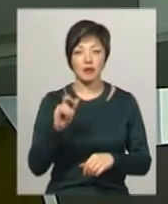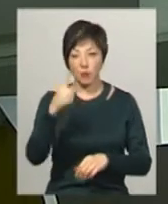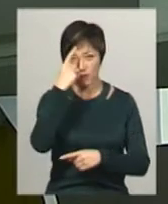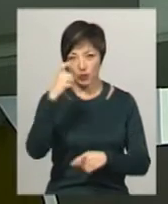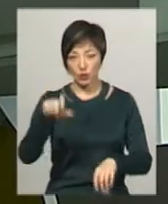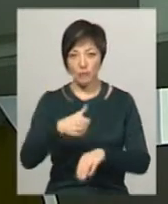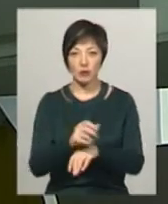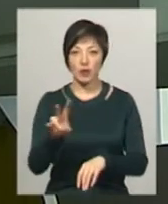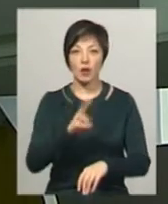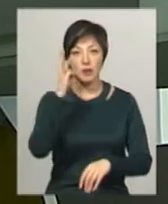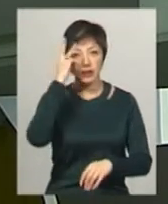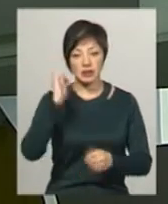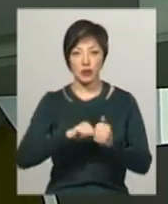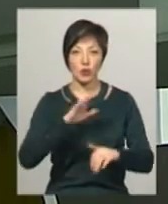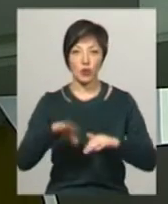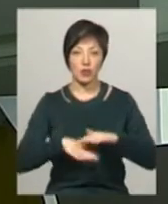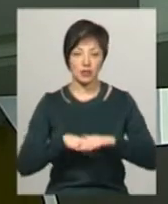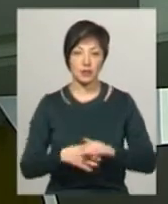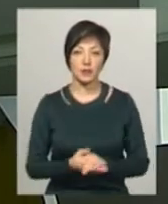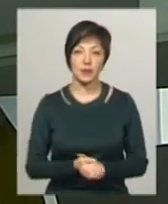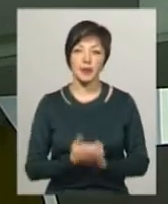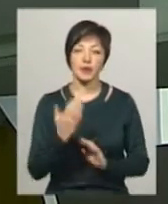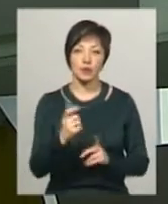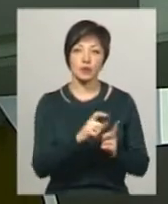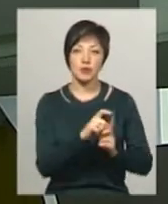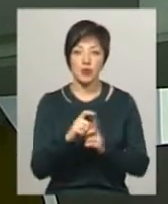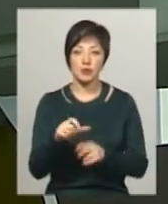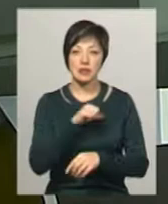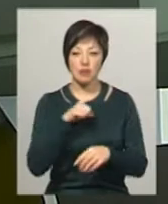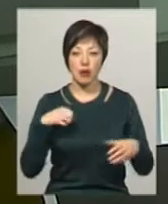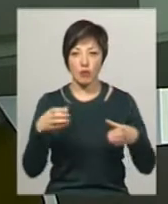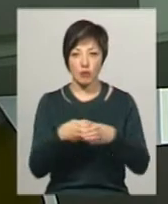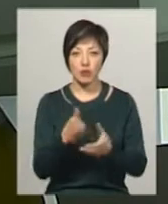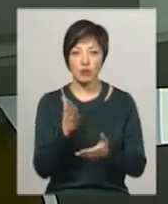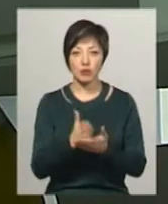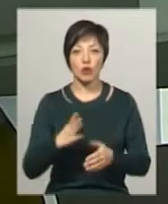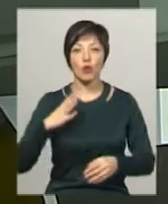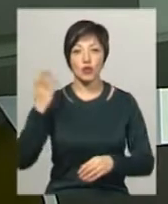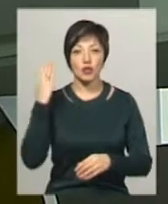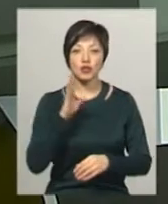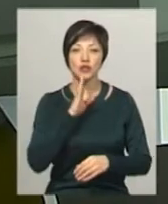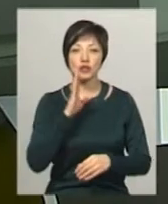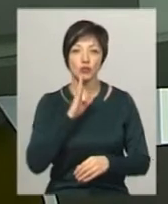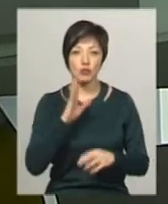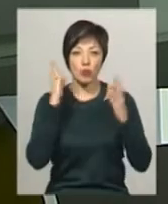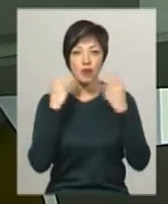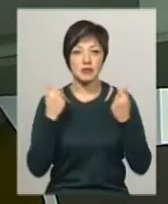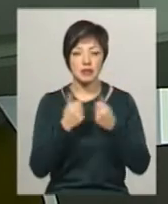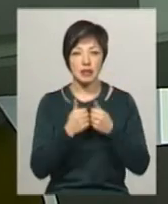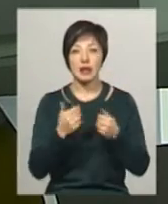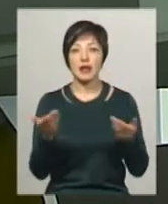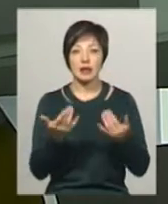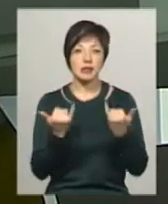Хмельницький, кам'янець Подільський Антоній Махота. За його словами, сама громада знаходиться у колишньому жіночому Свято-Троїцького монастирі,